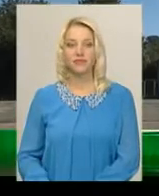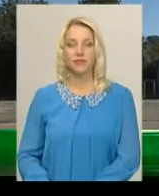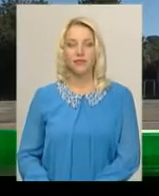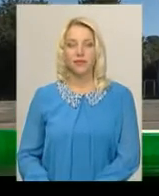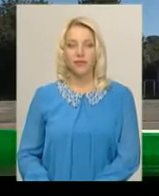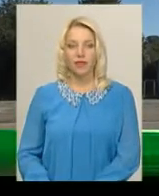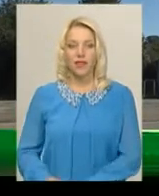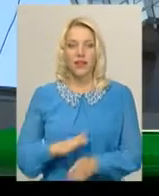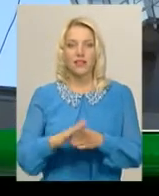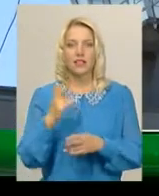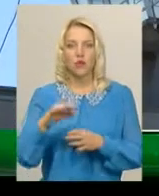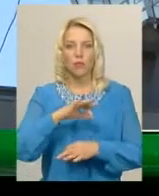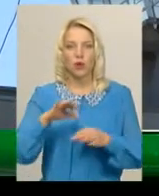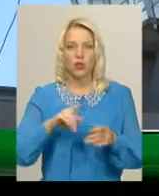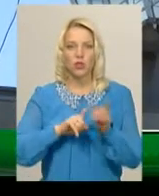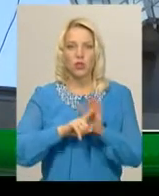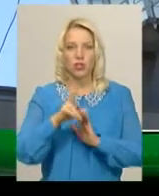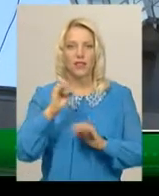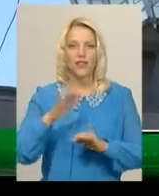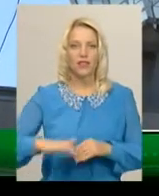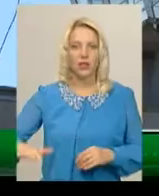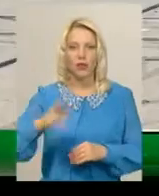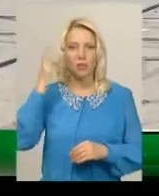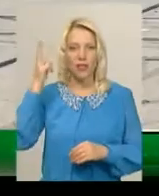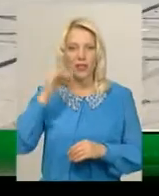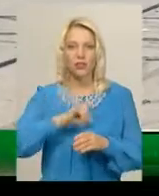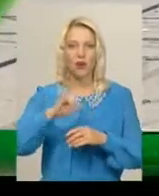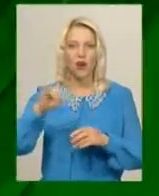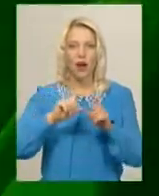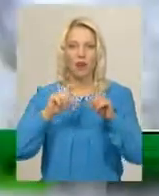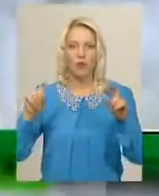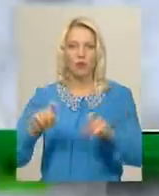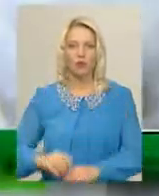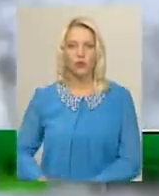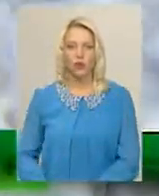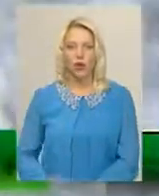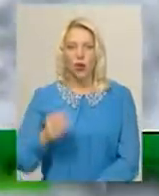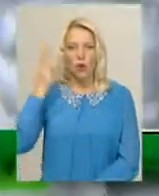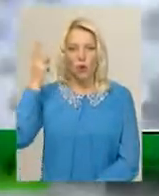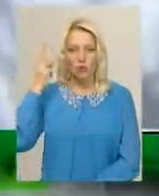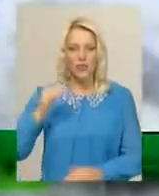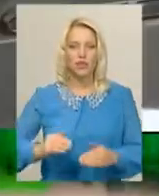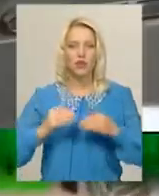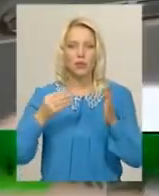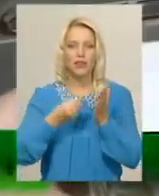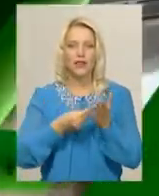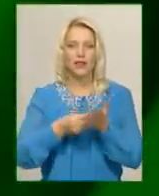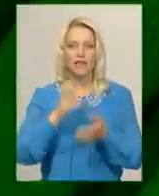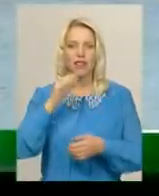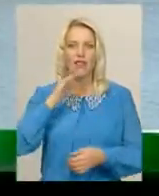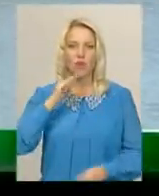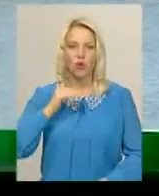Реалізацію двох проєктів розпочали на території Хмельницького аеропорту. У Хмельницькому зросли тарифи на воду.